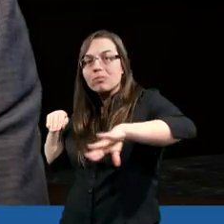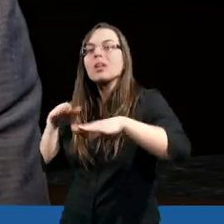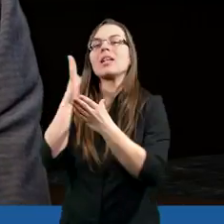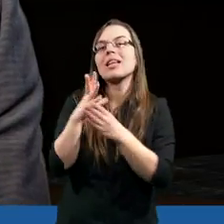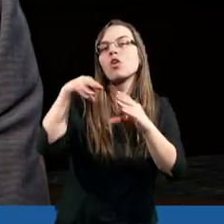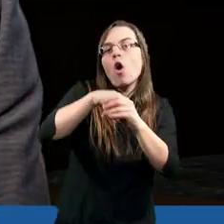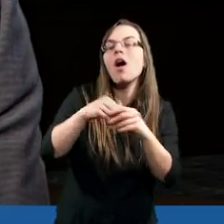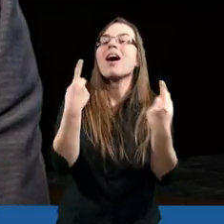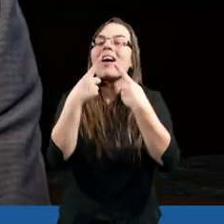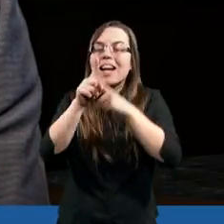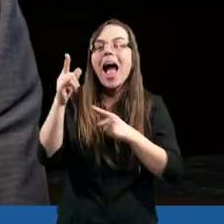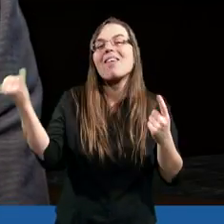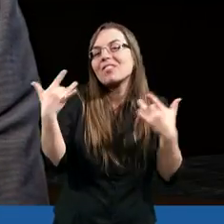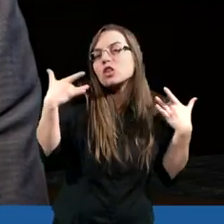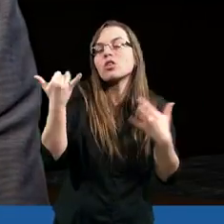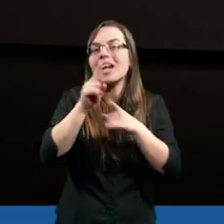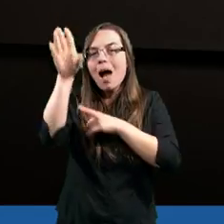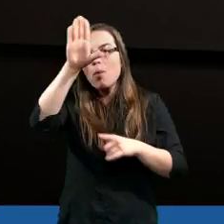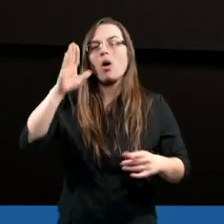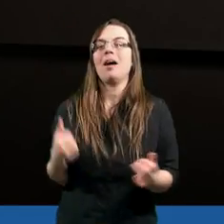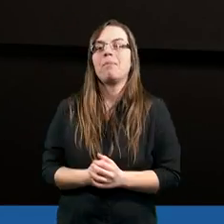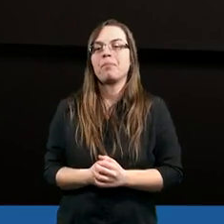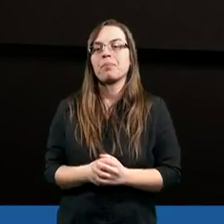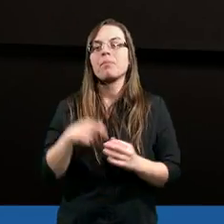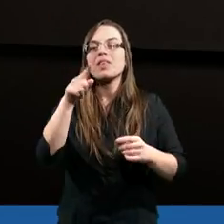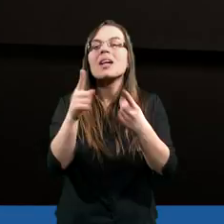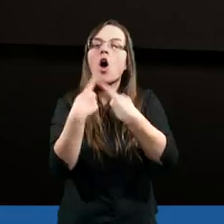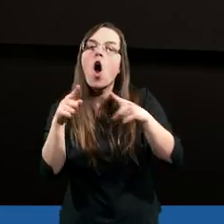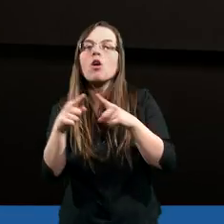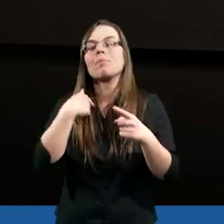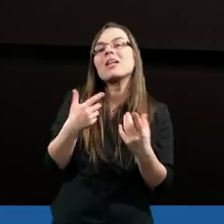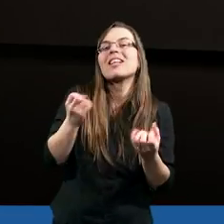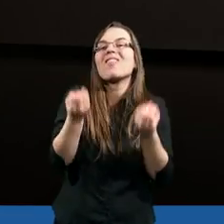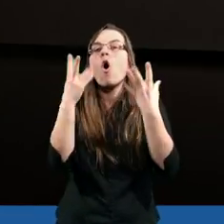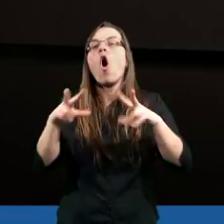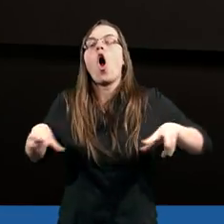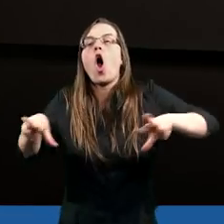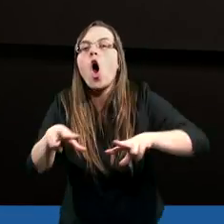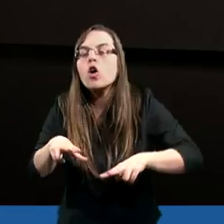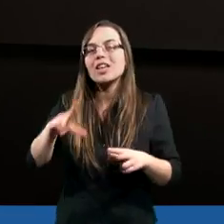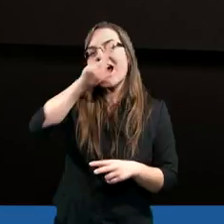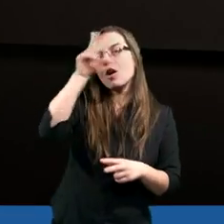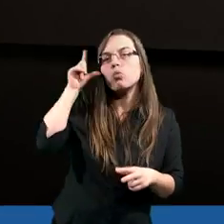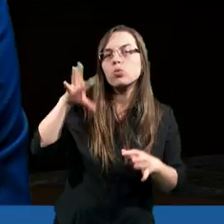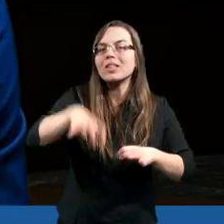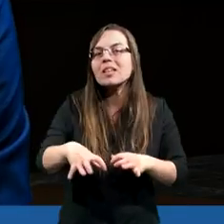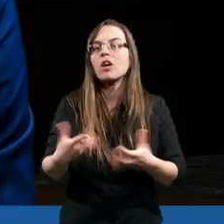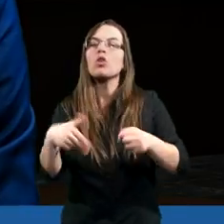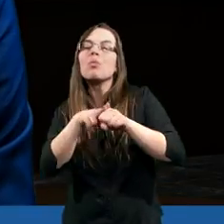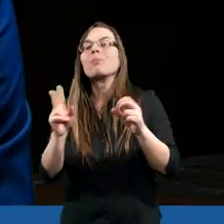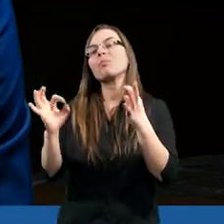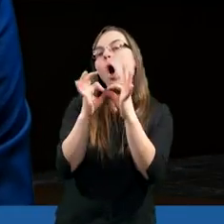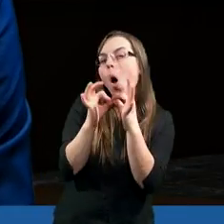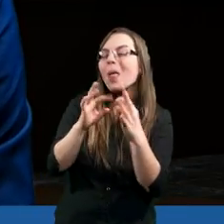życie, a także na wieczność. Dla mnie Kościół jest taką rodziną, grupą ludzi, z którą chcę nawiązać bliższe